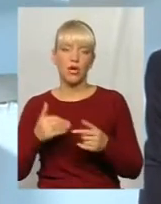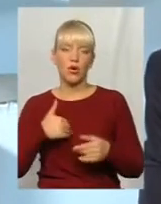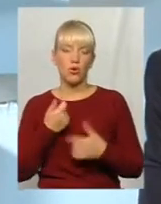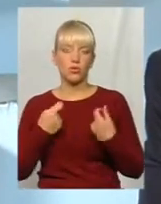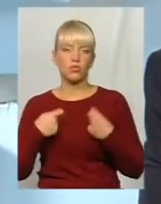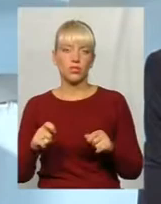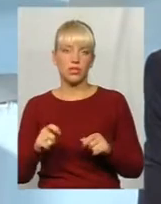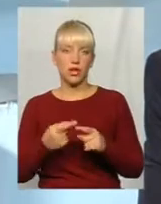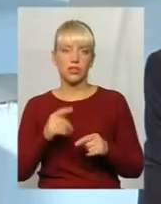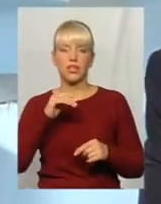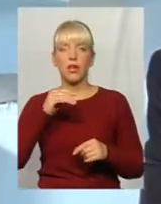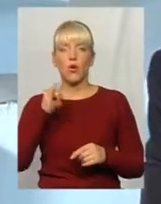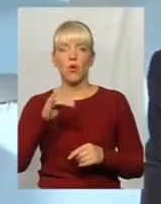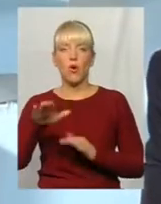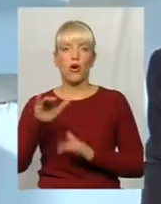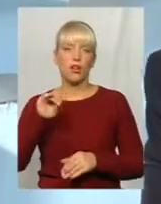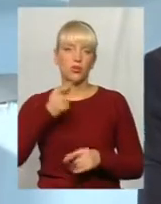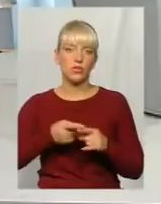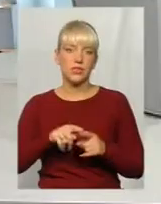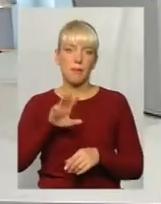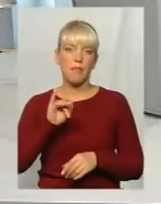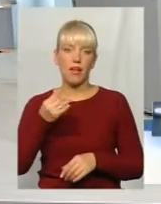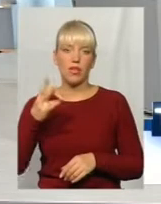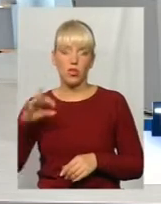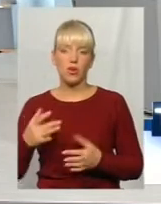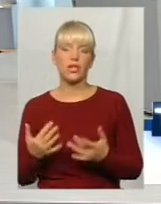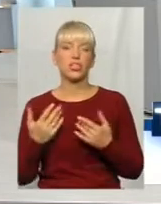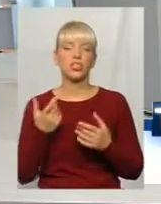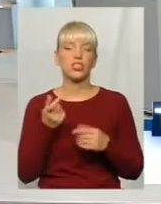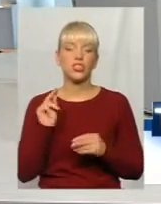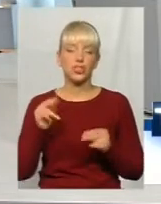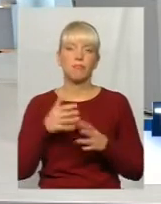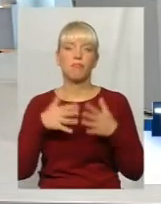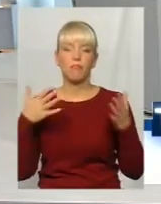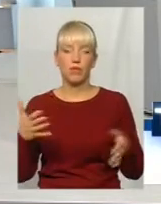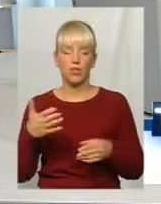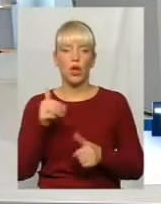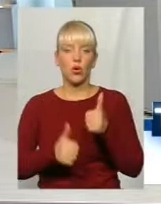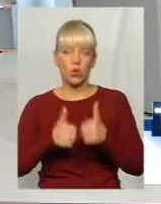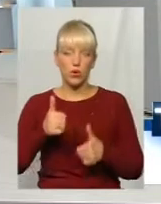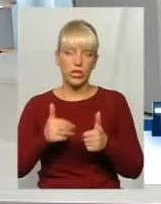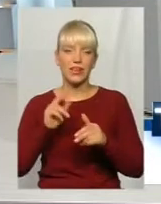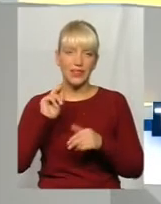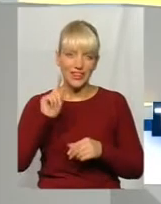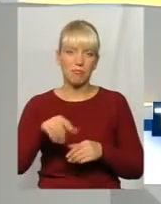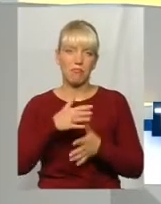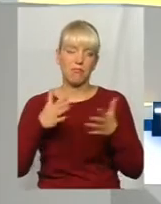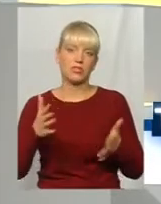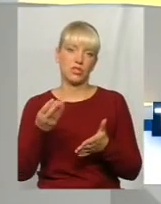в оренду це майно, і, власне, чим більша конкуренція, тим більша плата за нього буде. І все це відбувається в тому самому